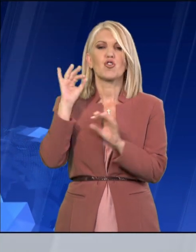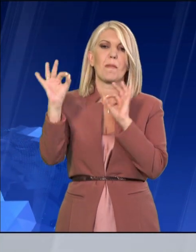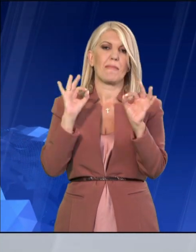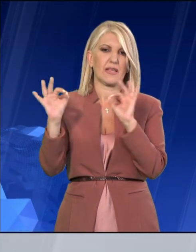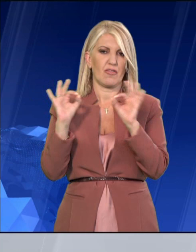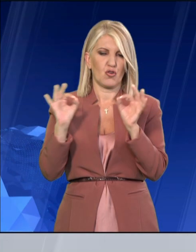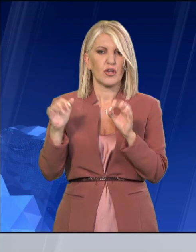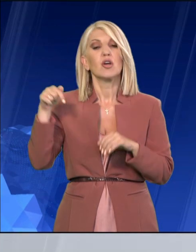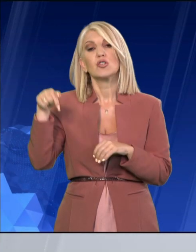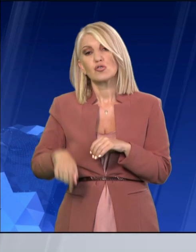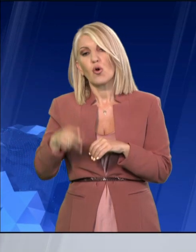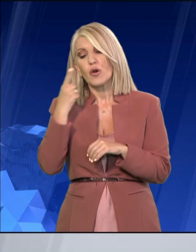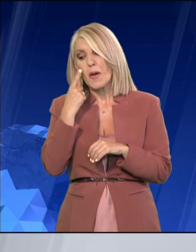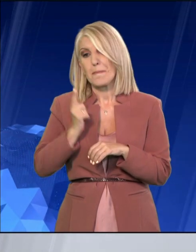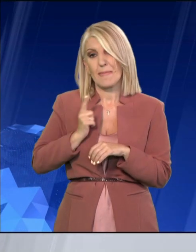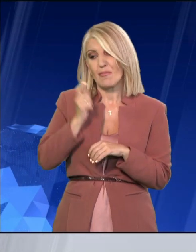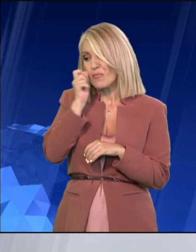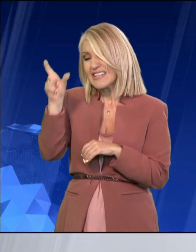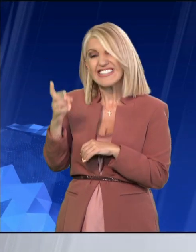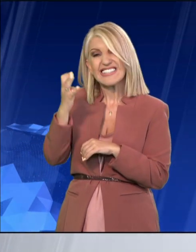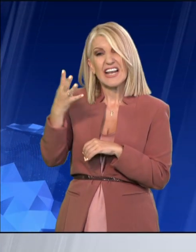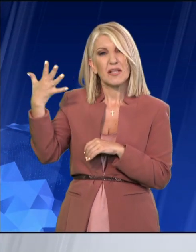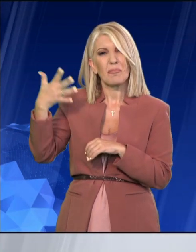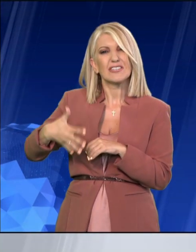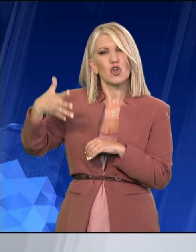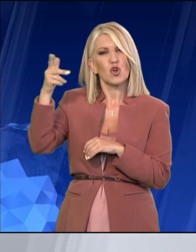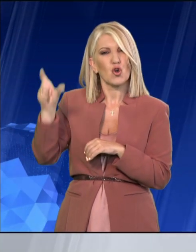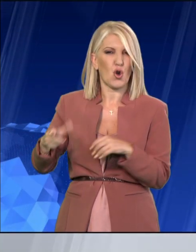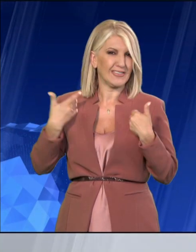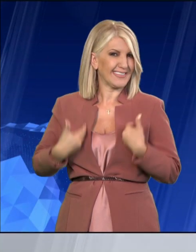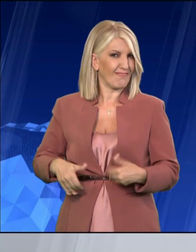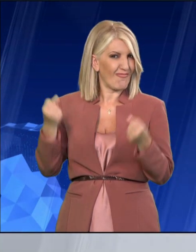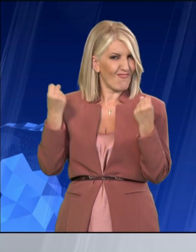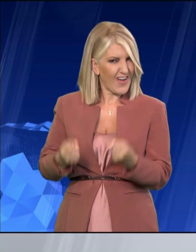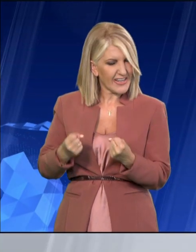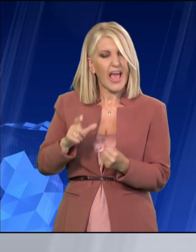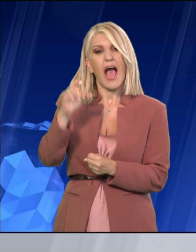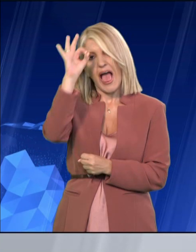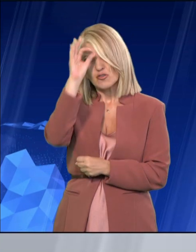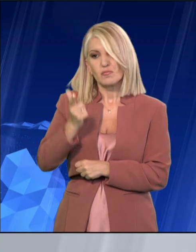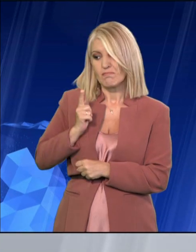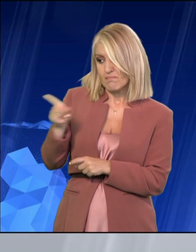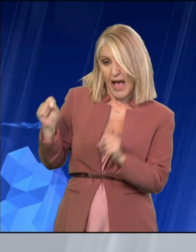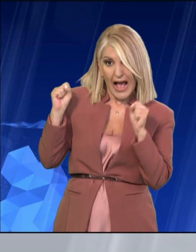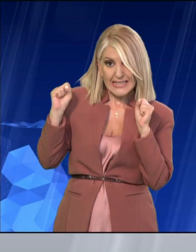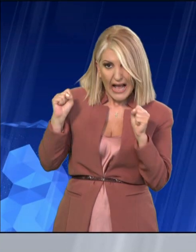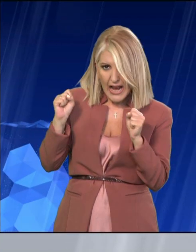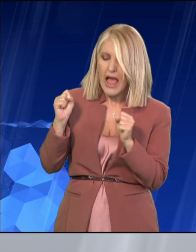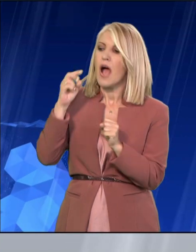της μοτοσυκλέτας περιμένουν να πάρουν κατάθεση από τον επιζώντα από τον οποίο αναμένουν να αντλήσουν και τις περισσότερες πληροφορίες.